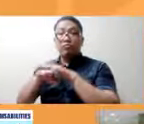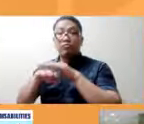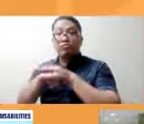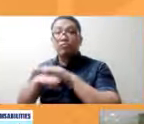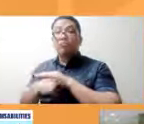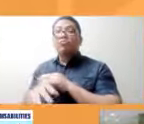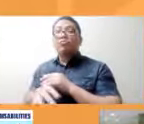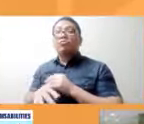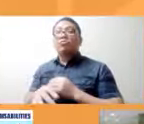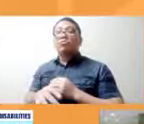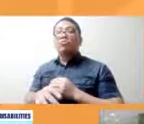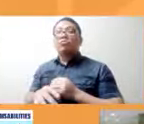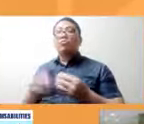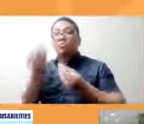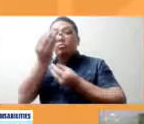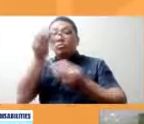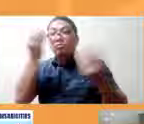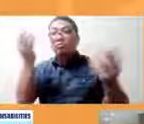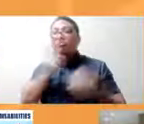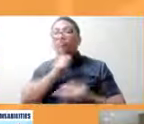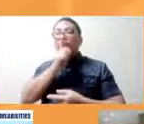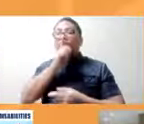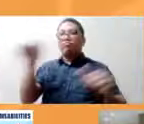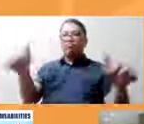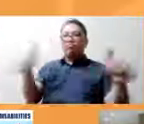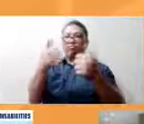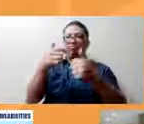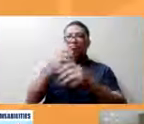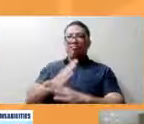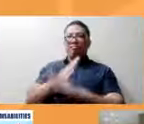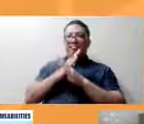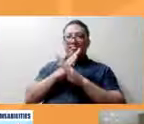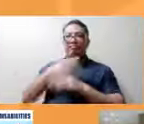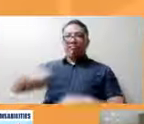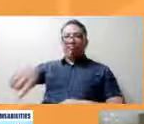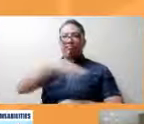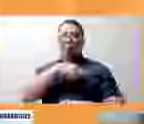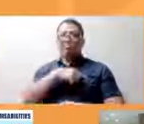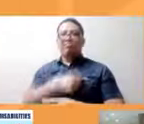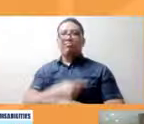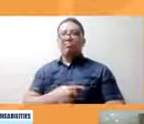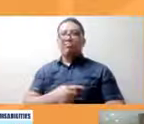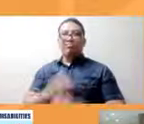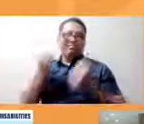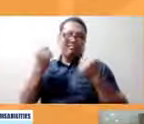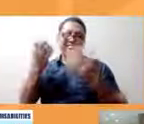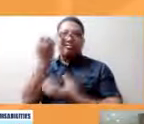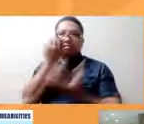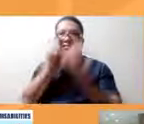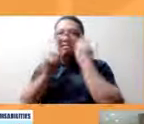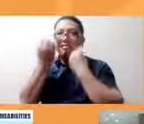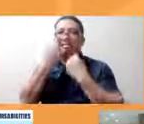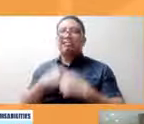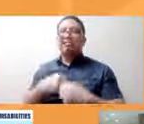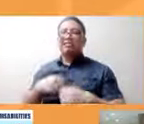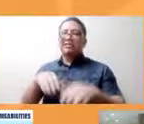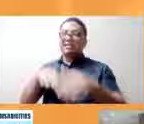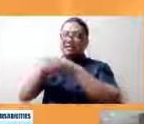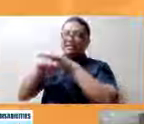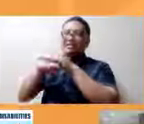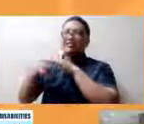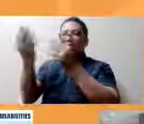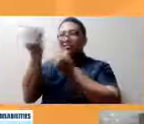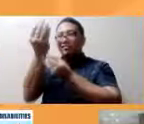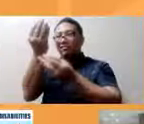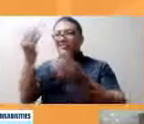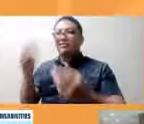pinakamalaking challenge na kinakaharap ng sektor dahil marami pong kulang sa pagiging accessible ng information lalo